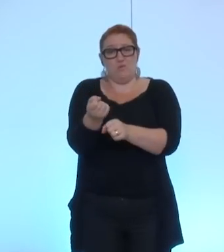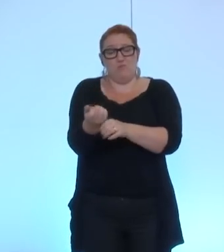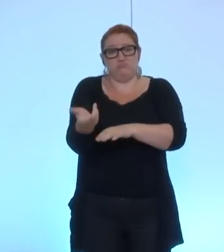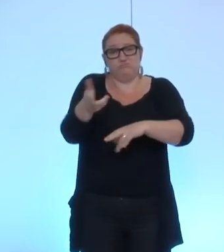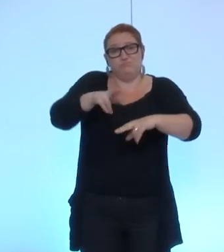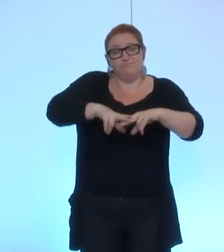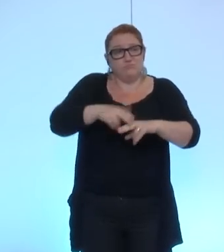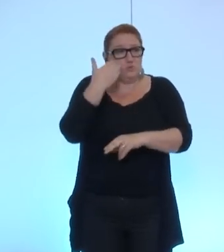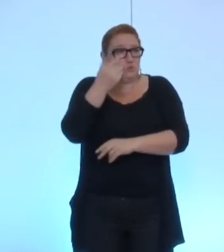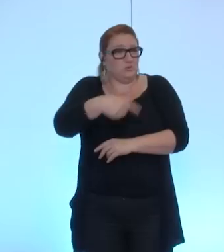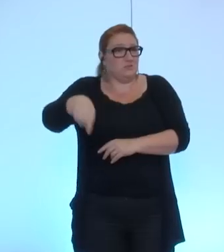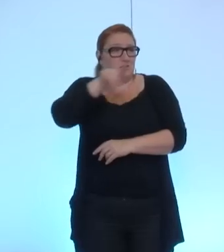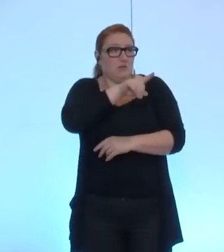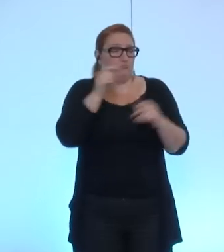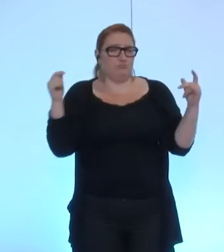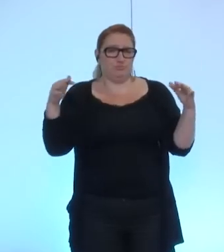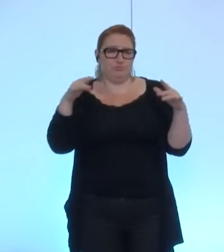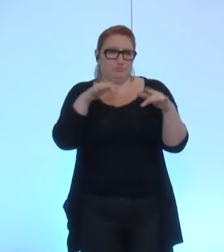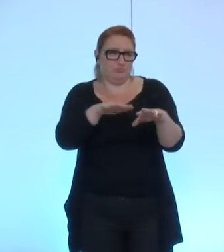étaient à ses obsèques.